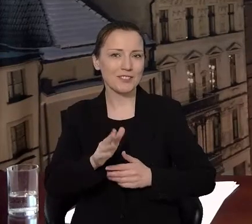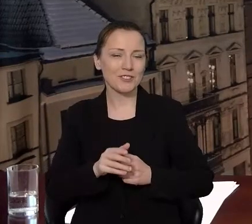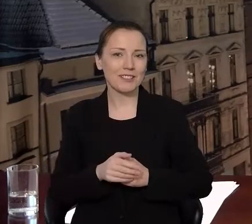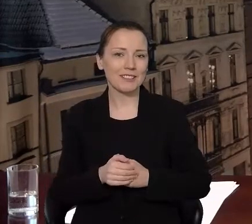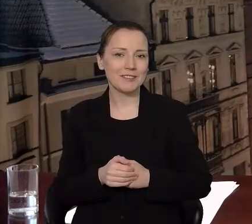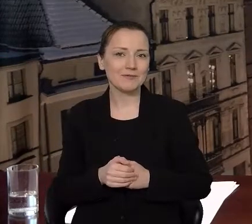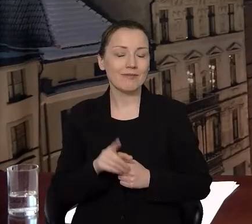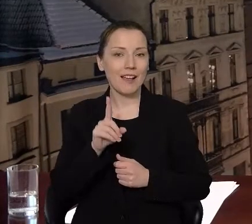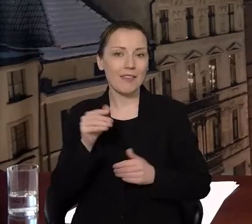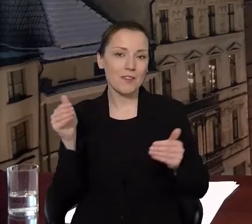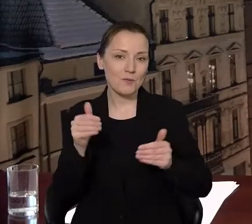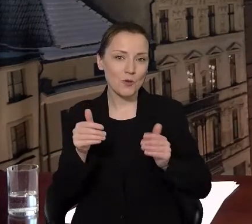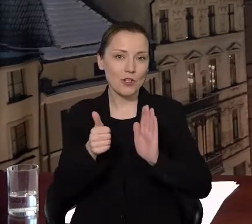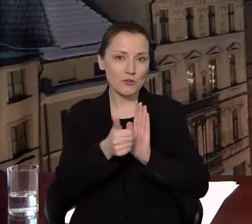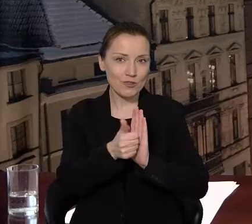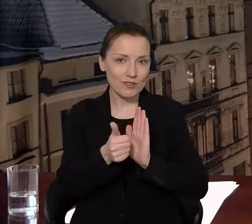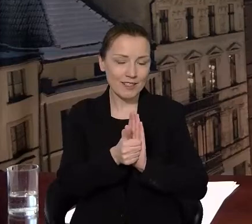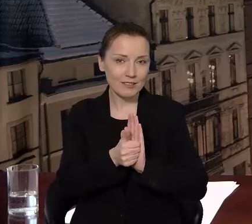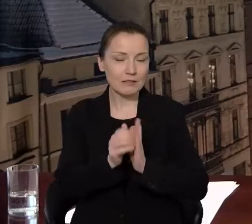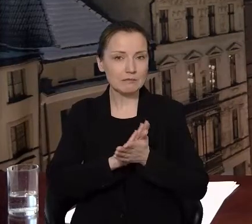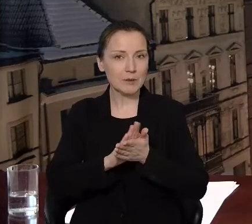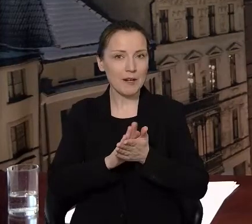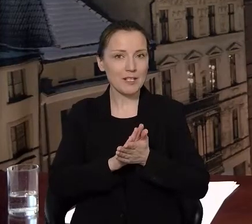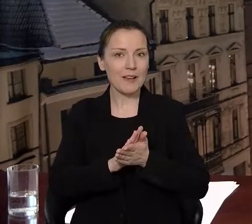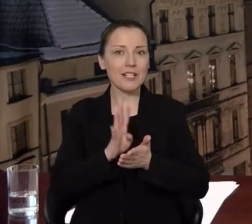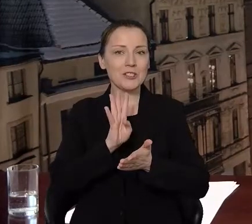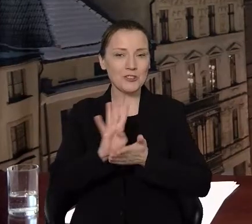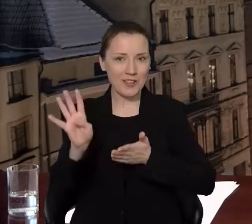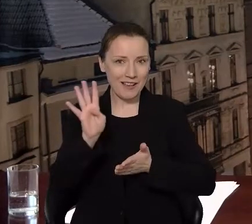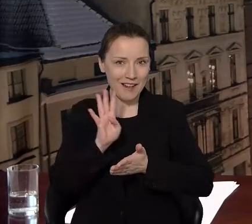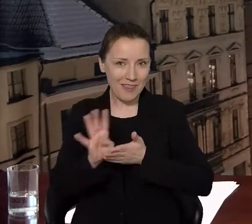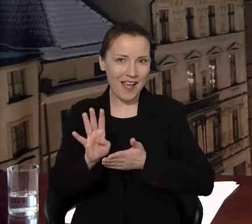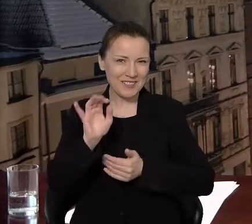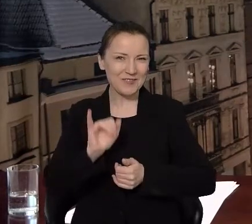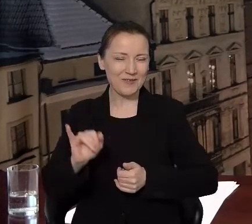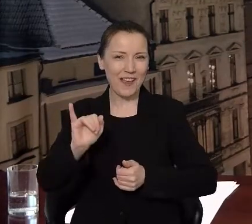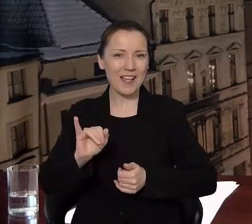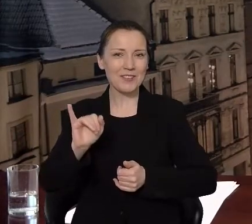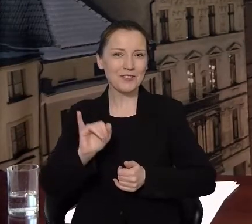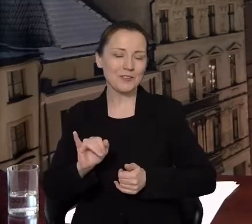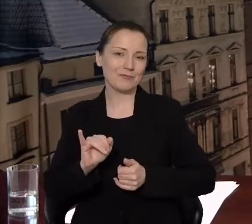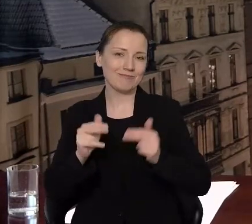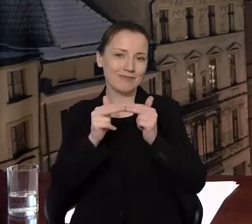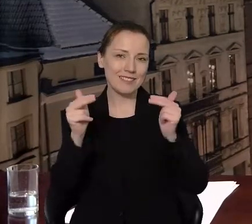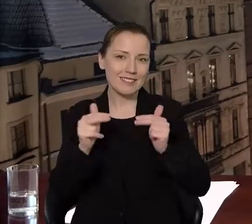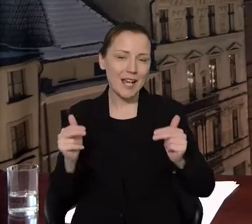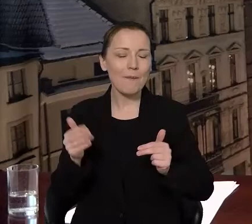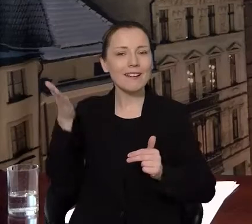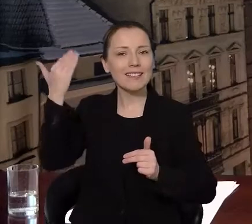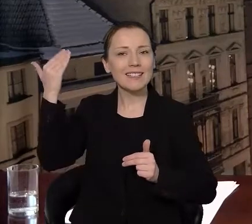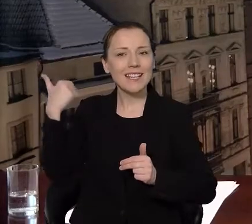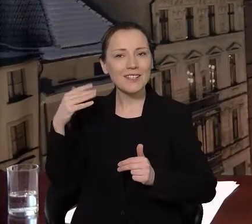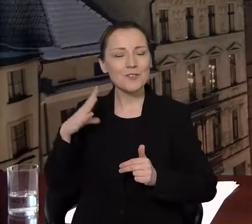wirtualny pokaz szesnastą, przepraszam, czternastowiecznego oczywiście zamku, czyli tego, który kiedyś